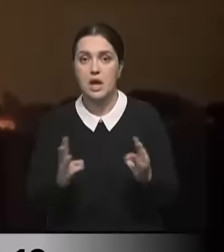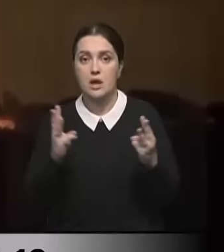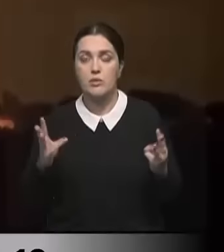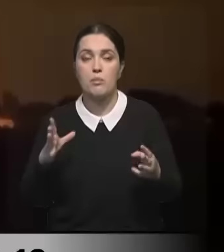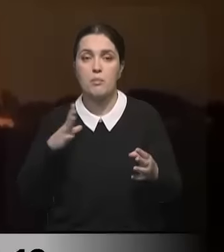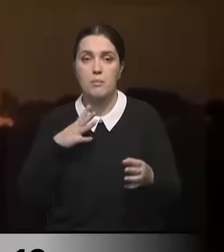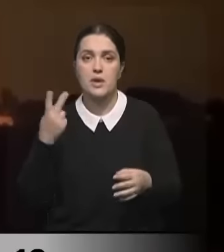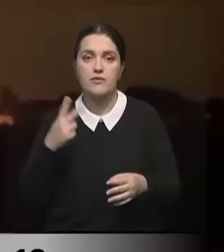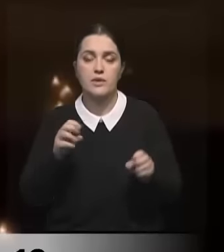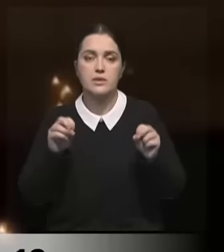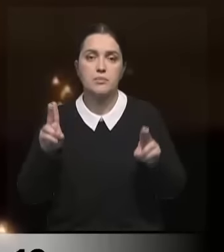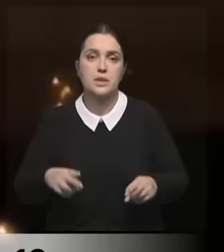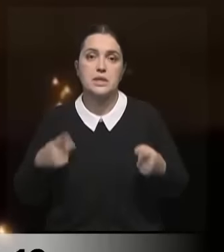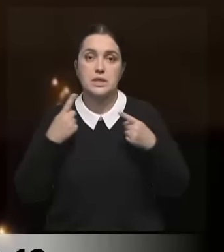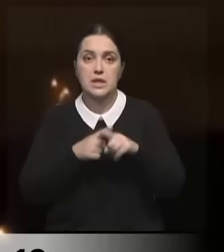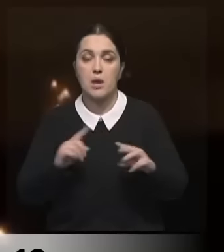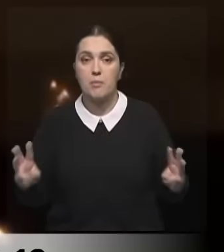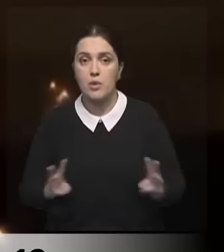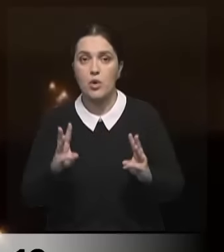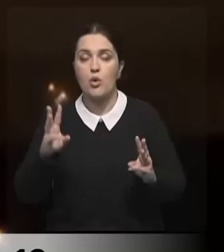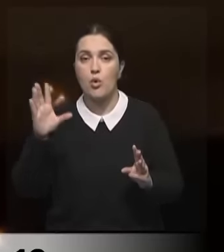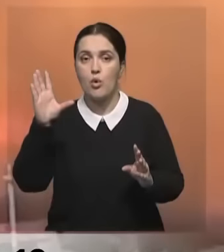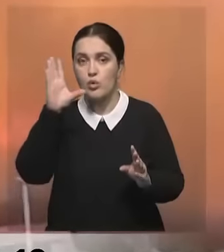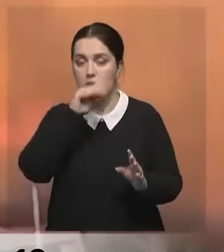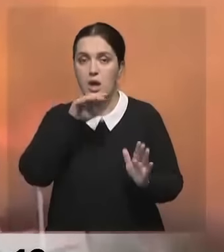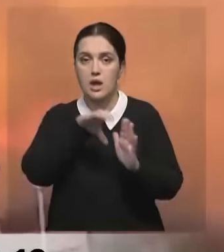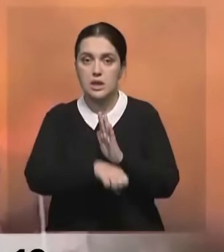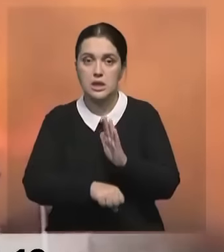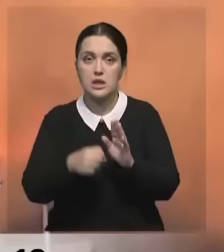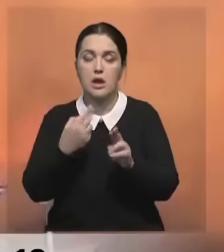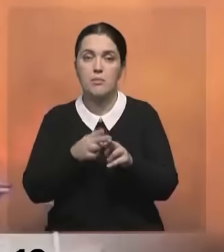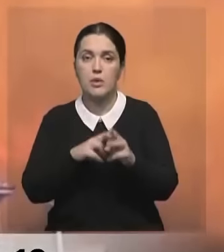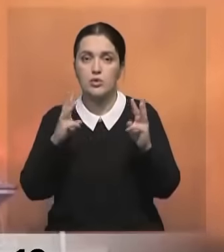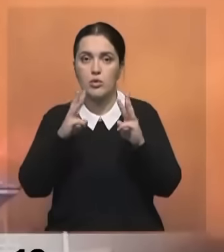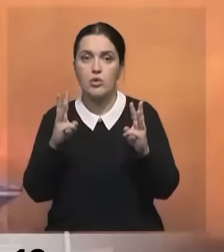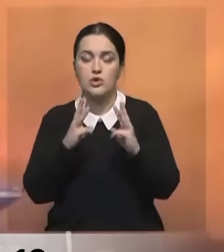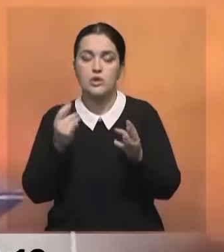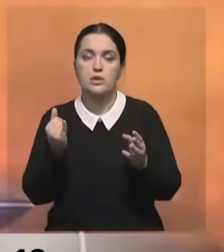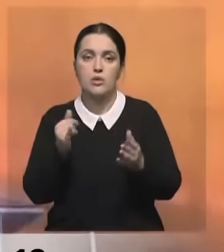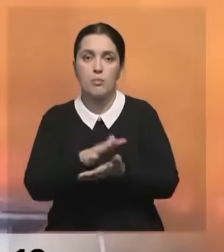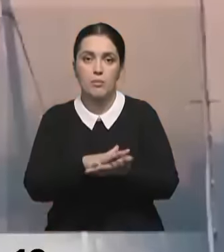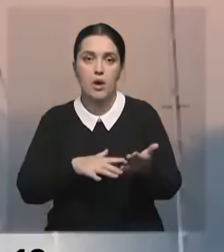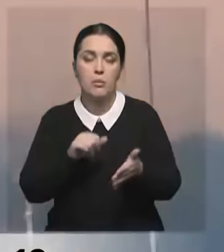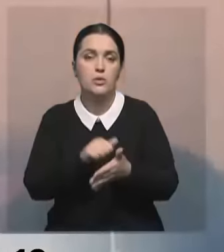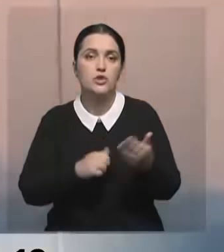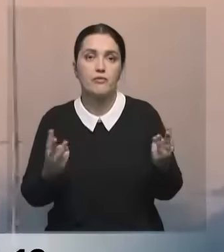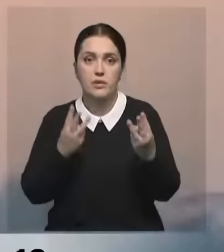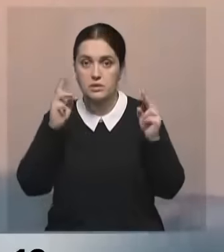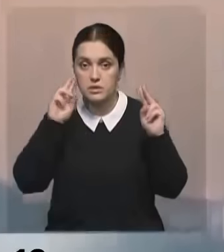больше 20 единиц спецтехники. Пожарным удалось локализовать. Пламя тушения продолжается. Причины возгорания неизвестны.